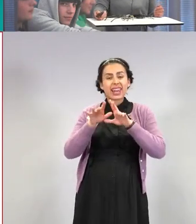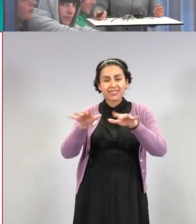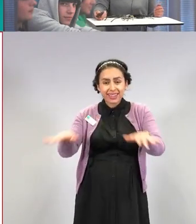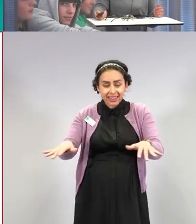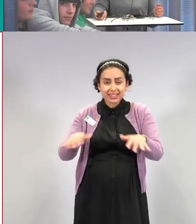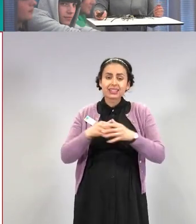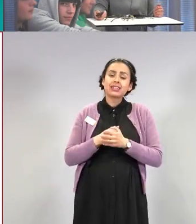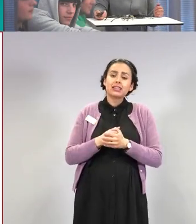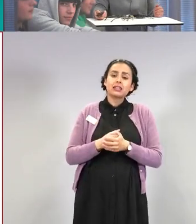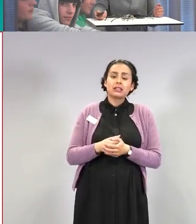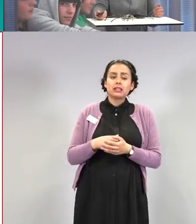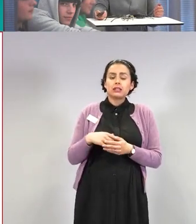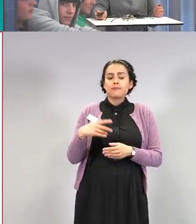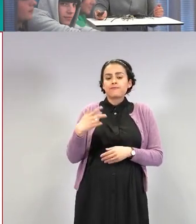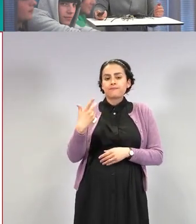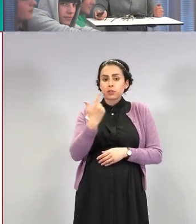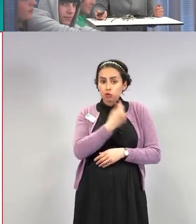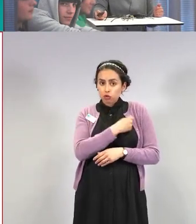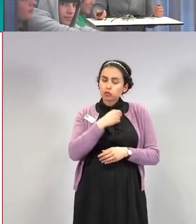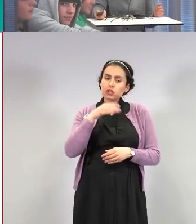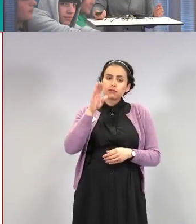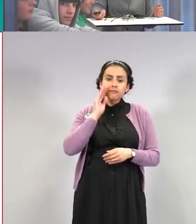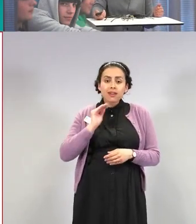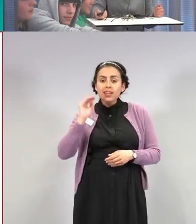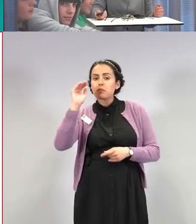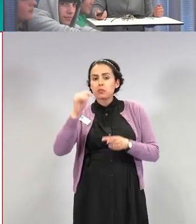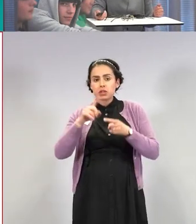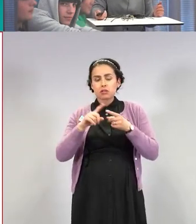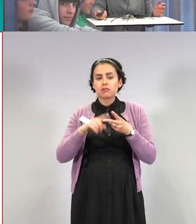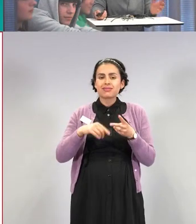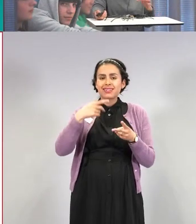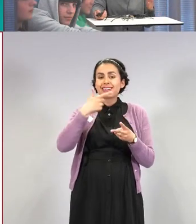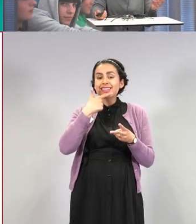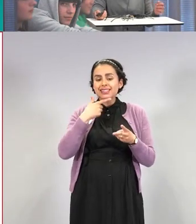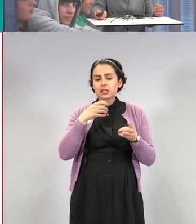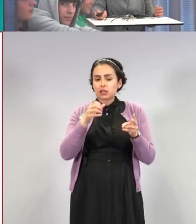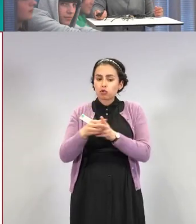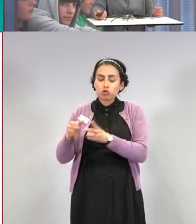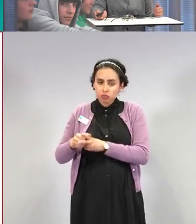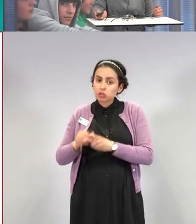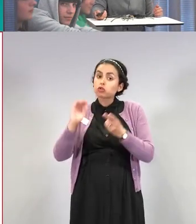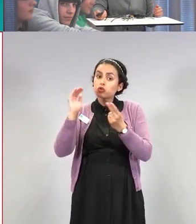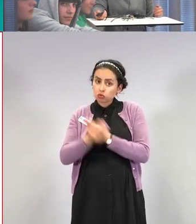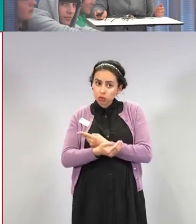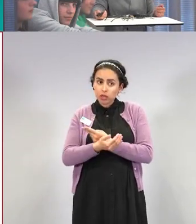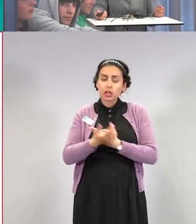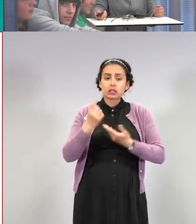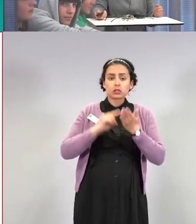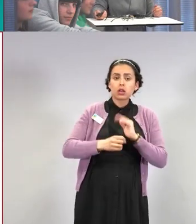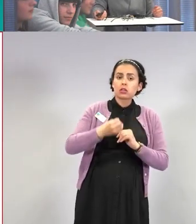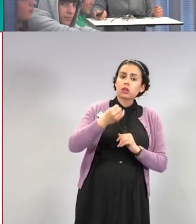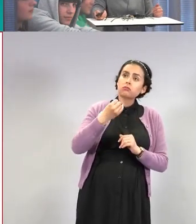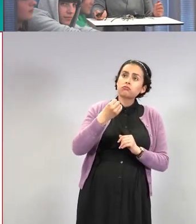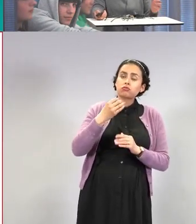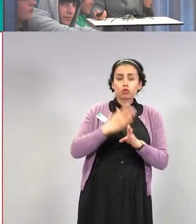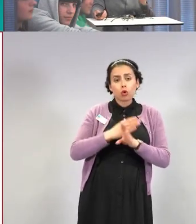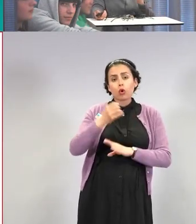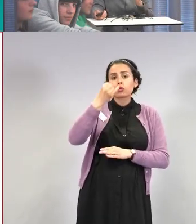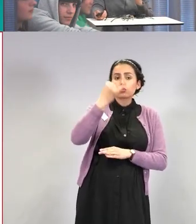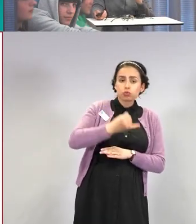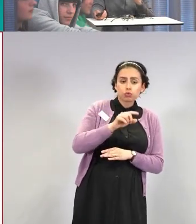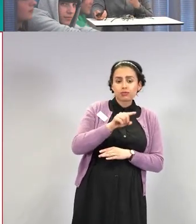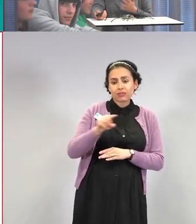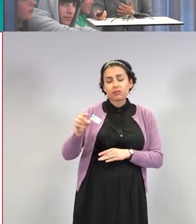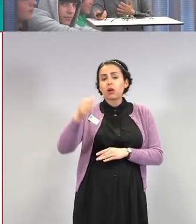Rokotteet suojaavat ikääntyneitä ja riskiryhmiin kuuluvia noin 60-98 prosenttia, vähän